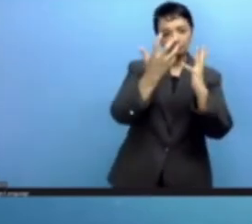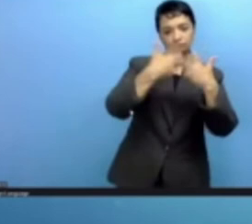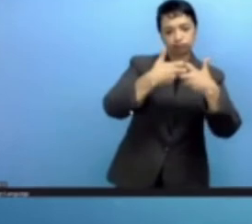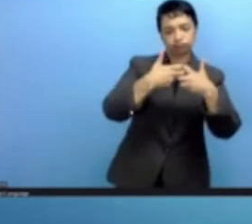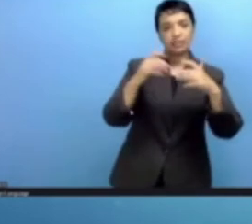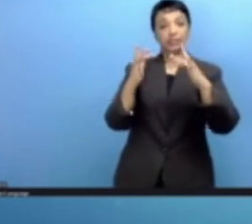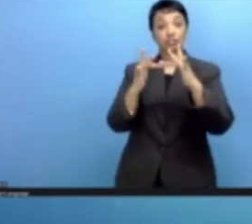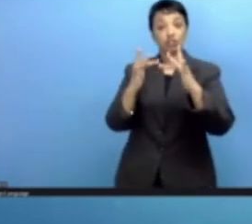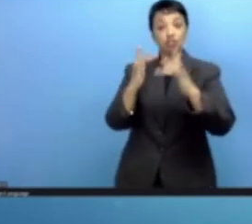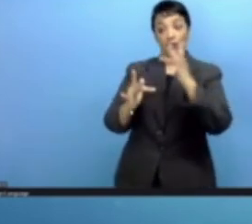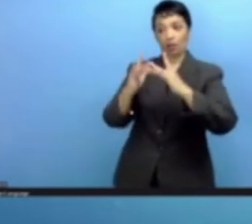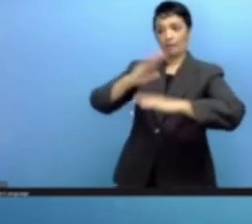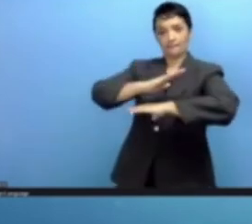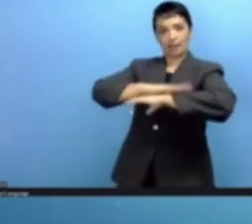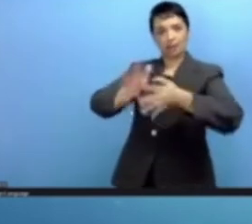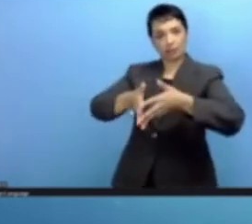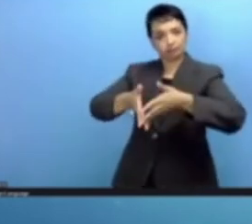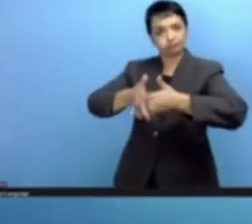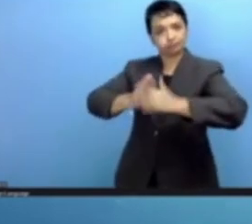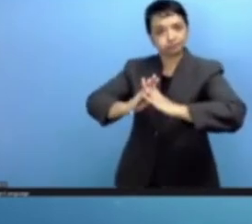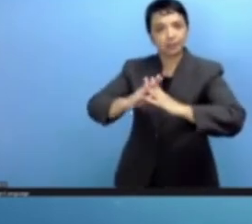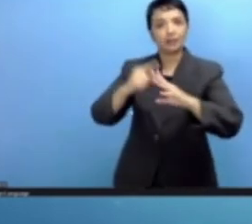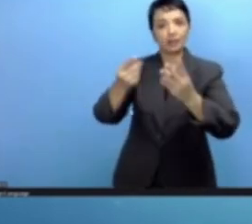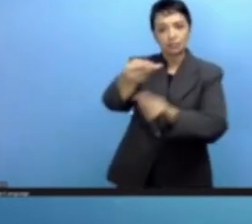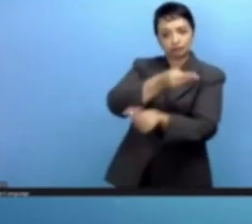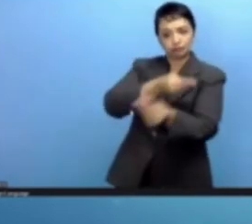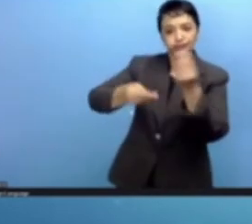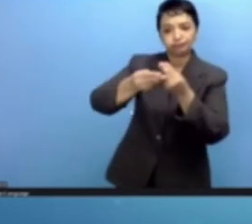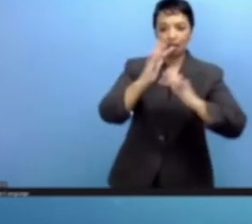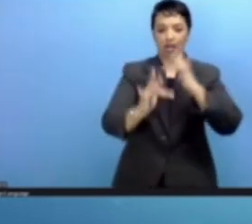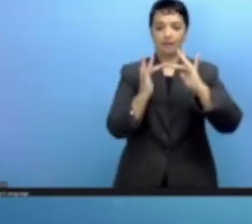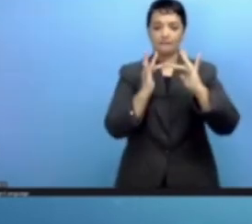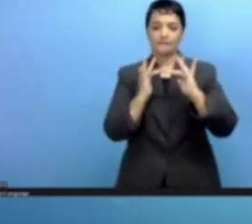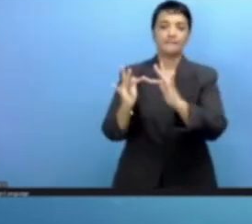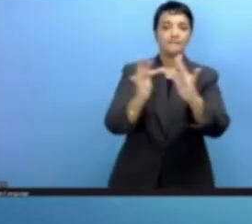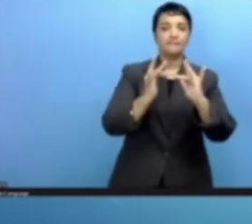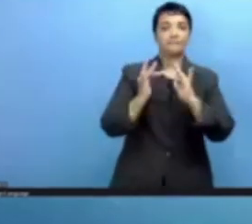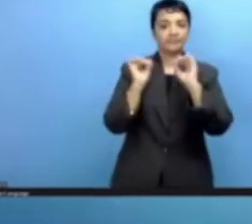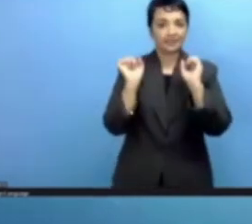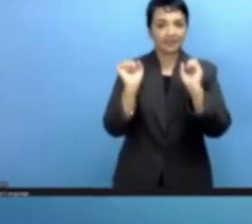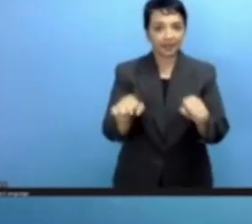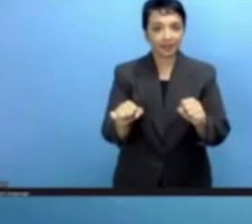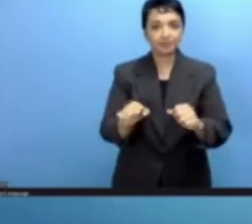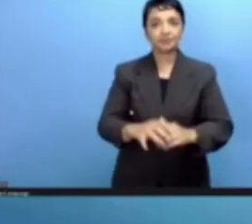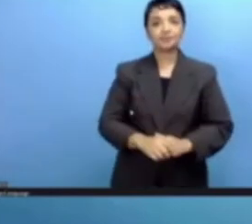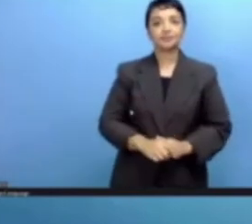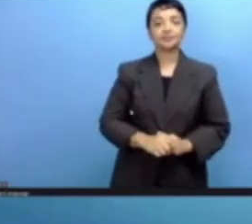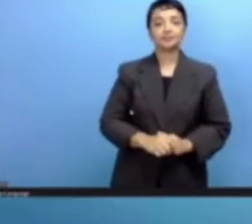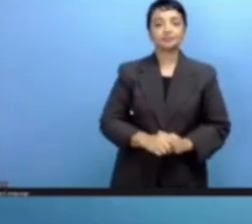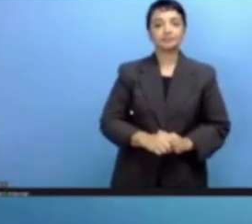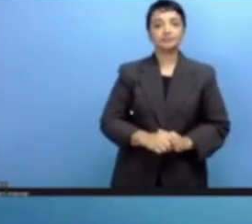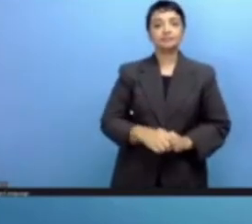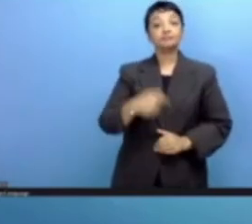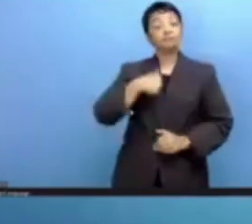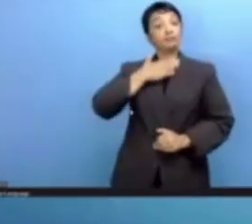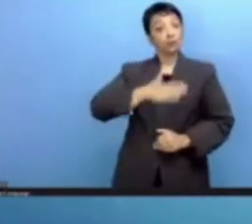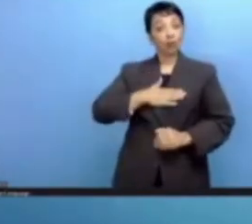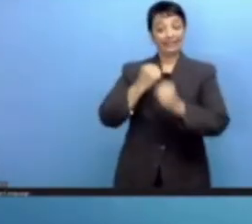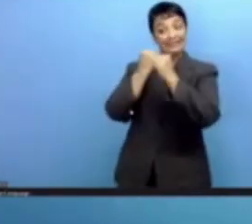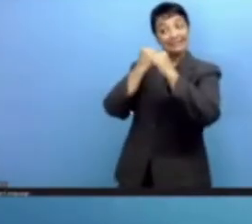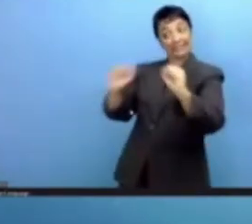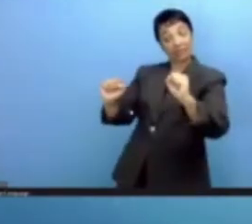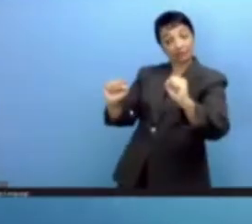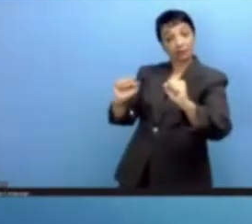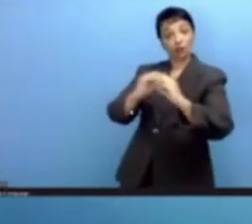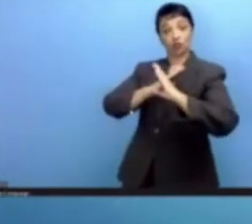المنصات ونعمل على بناء النظمة الإيكولوجية